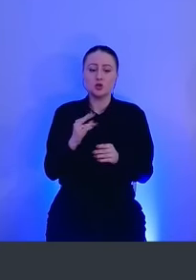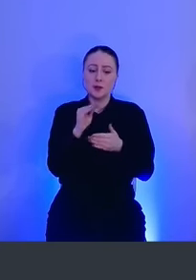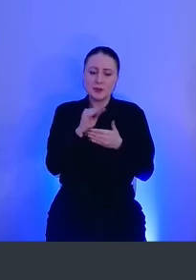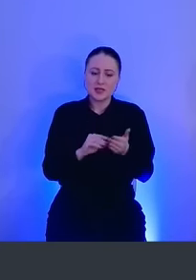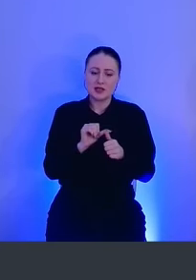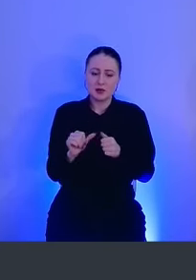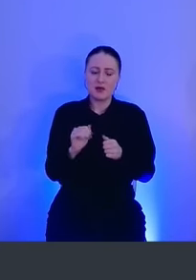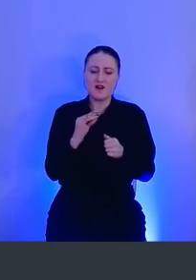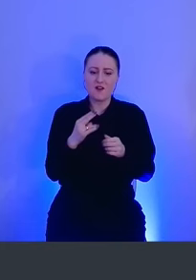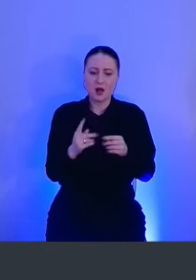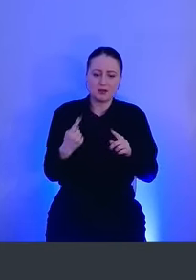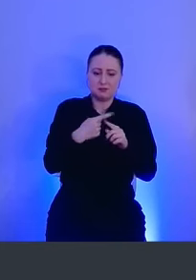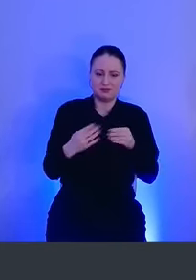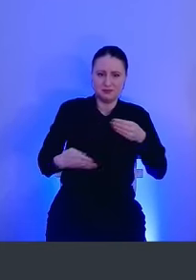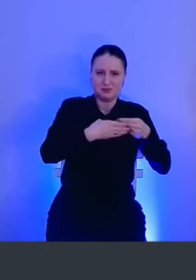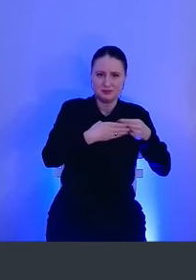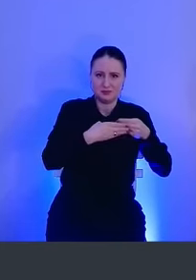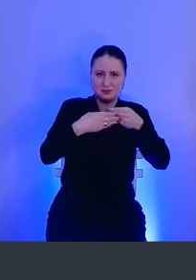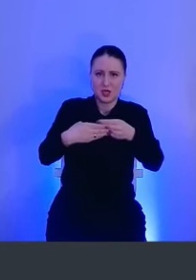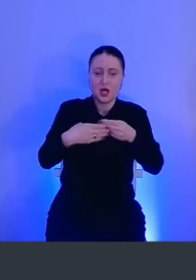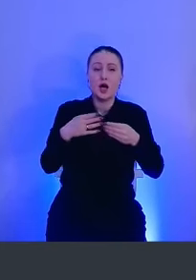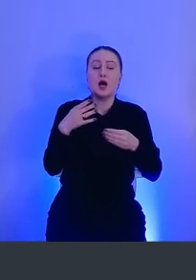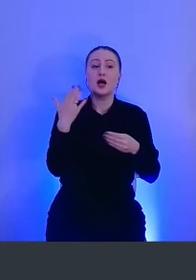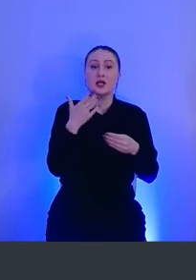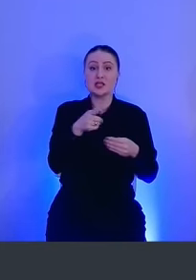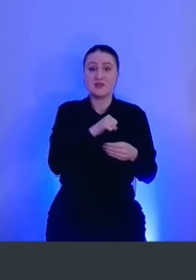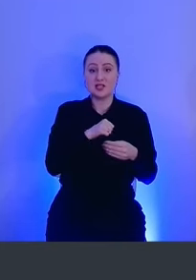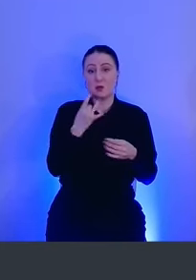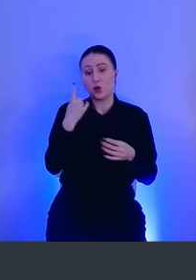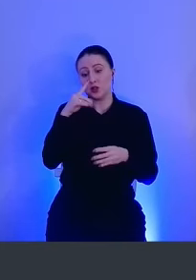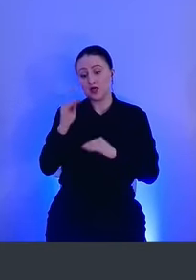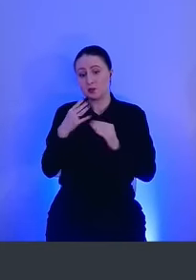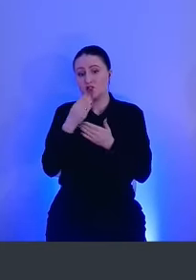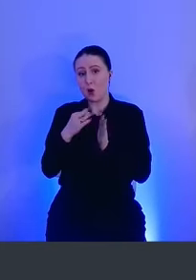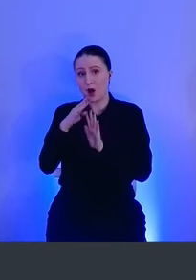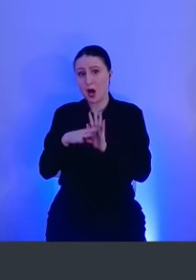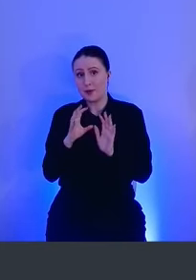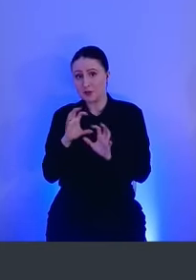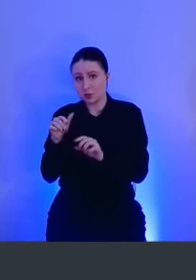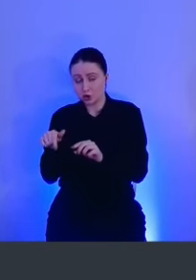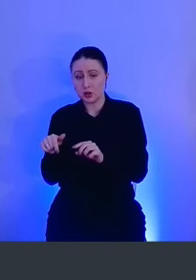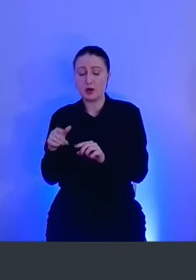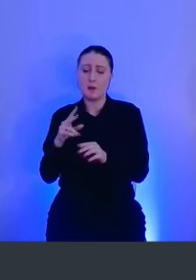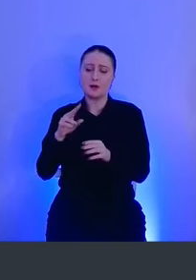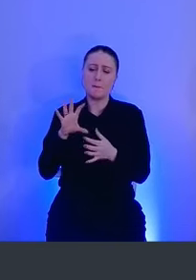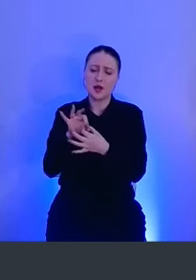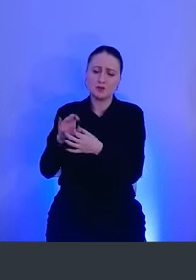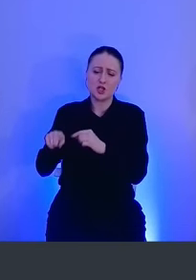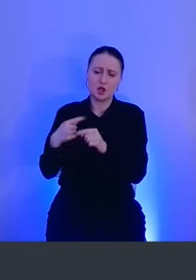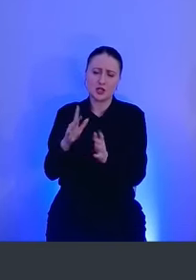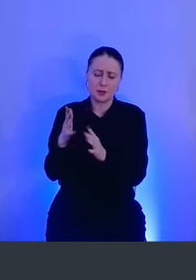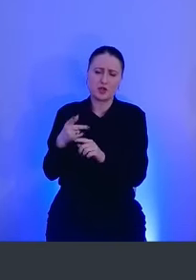файл-оберточку. Сам по себе, то есть если вы будете разрабатывать свое ПО, подписки для событий, все это через